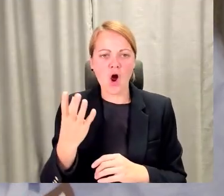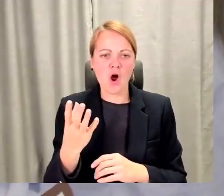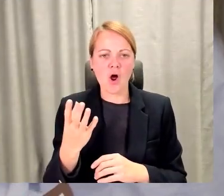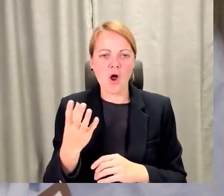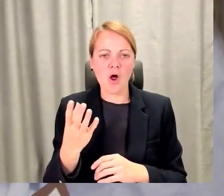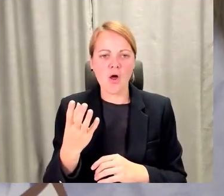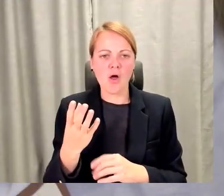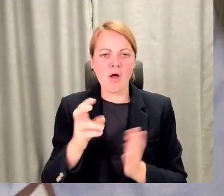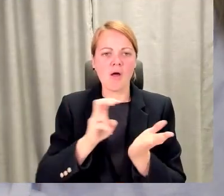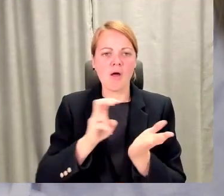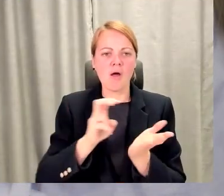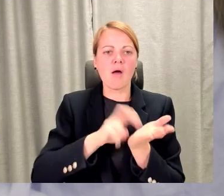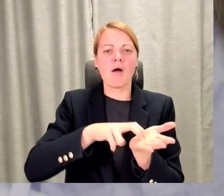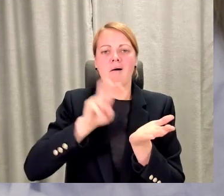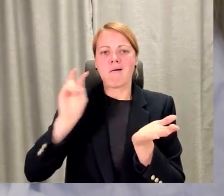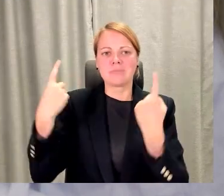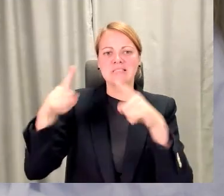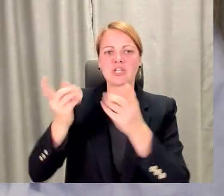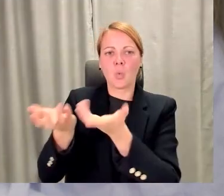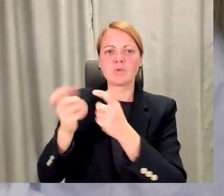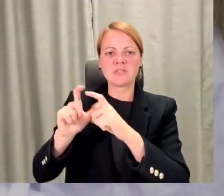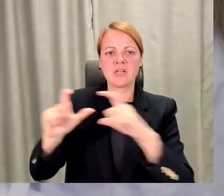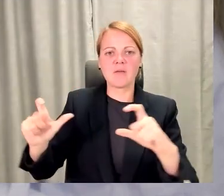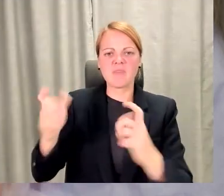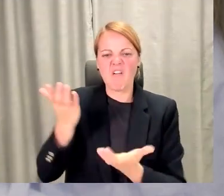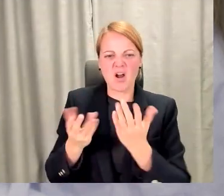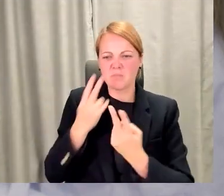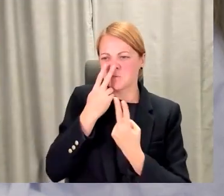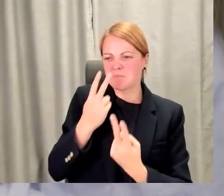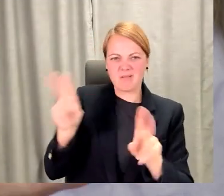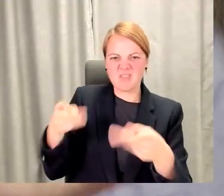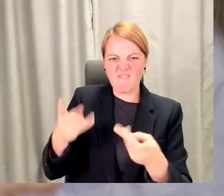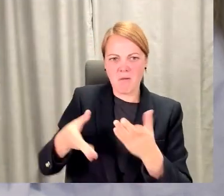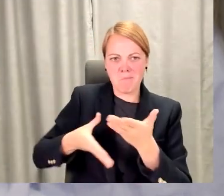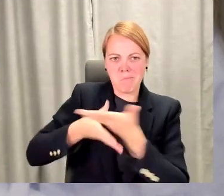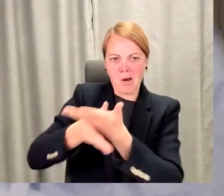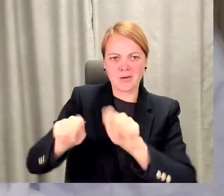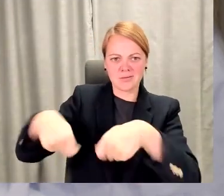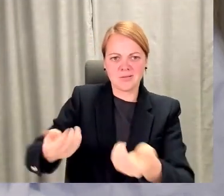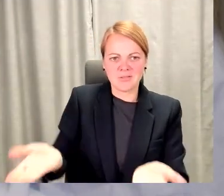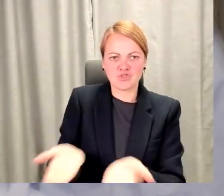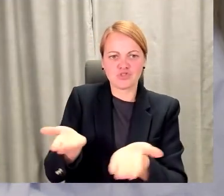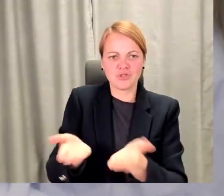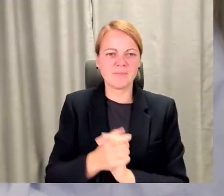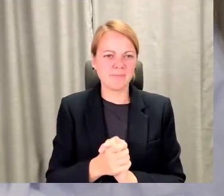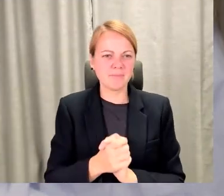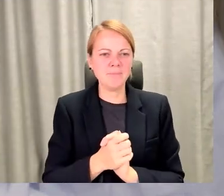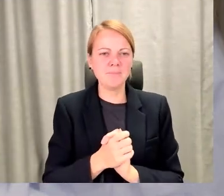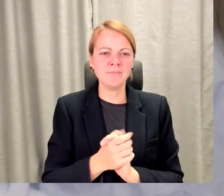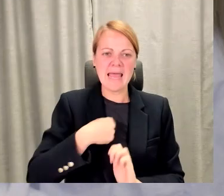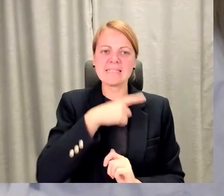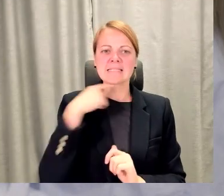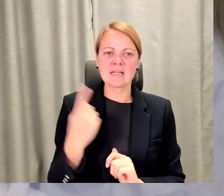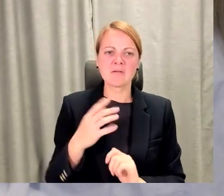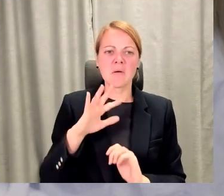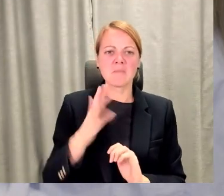uzņēmumu. Varbūt man nevajag vajag ar tā. Jo tad tas stāsts, ka es tā kā gribu, bet ko teiks